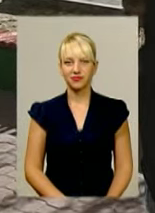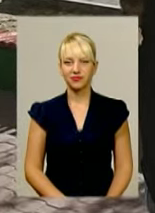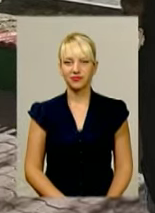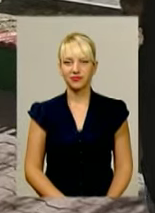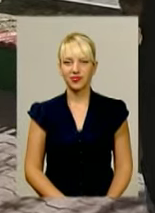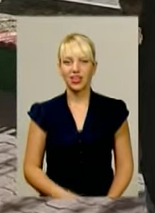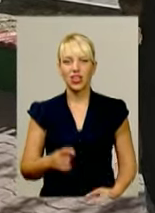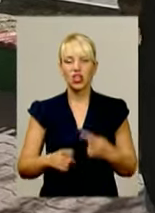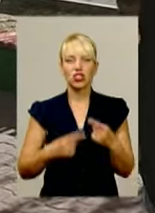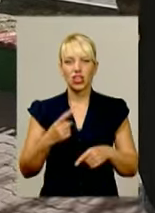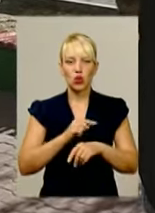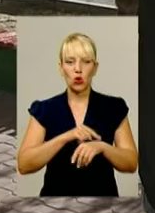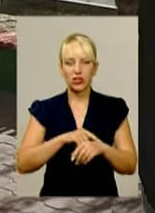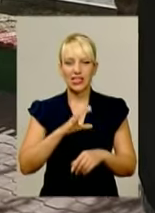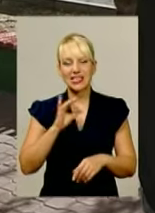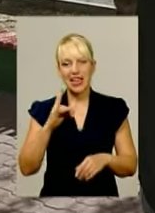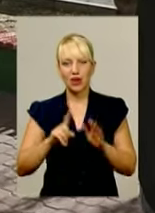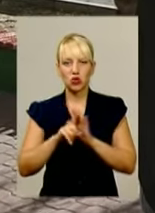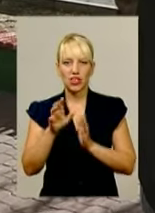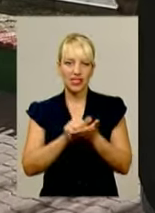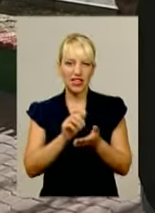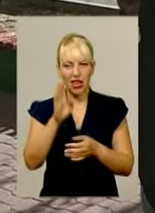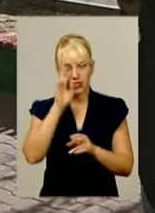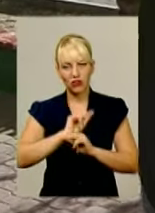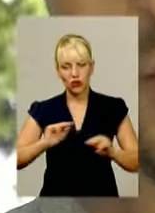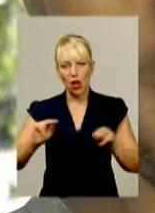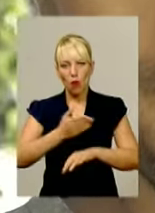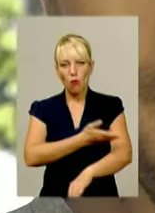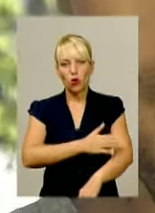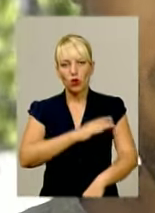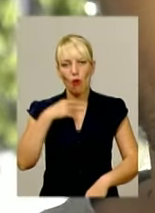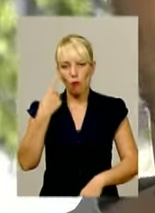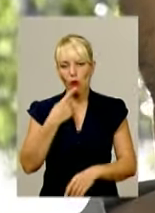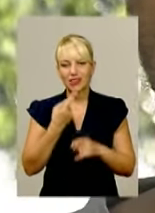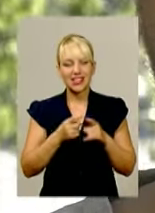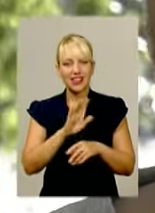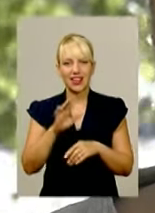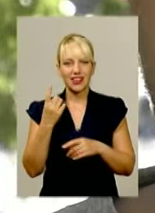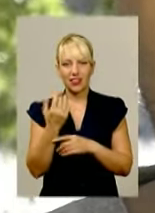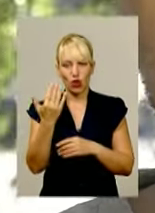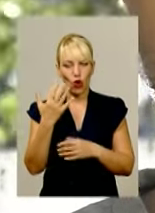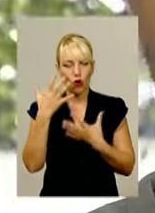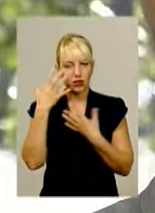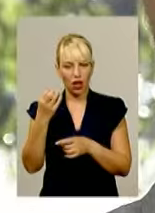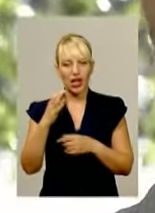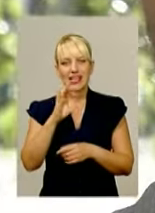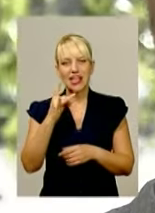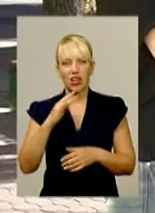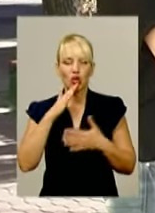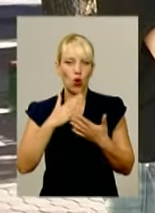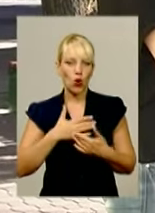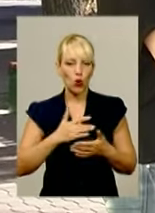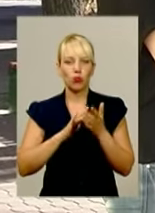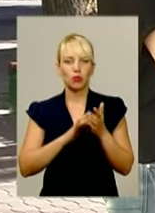Через годину в Сергія починаються заняття. Він викладає польську мову. Та це не єдине його захоплення. Сергій любить подорожувати.